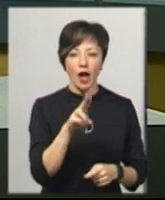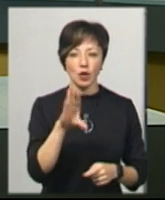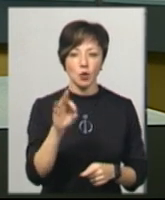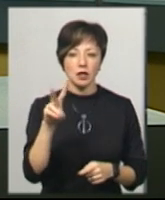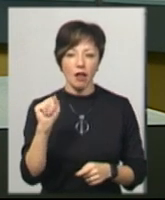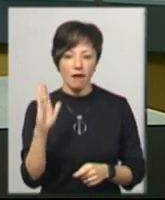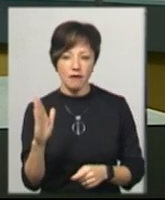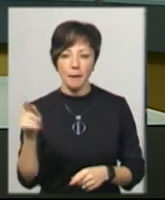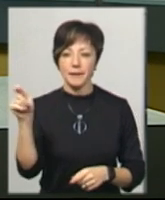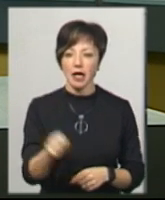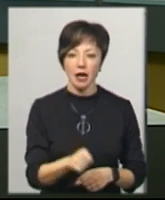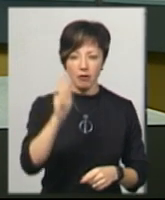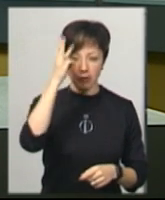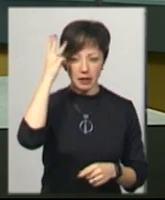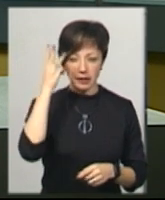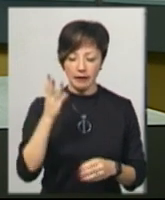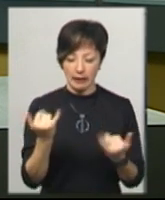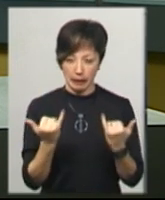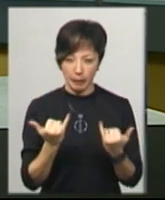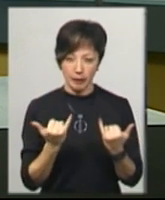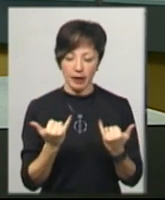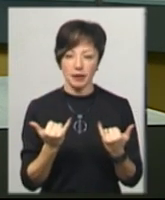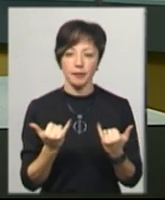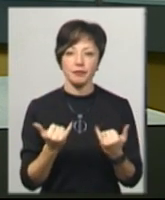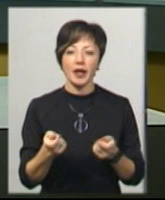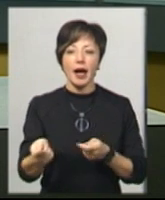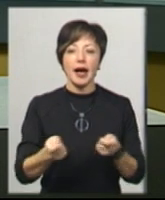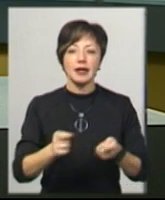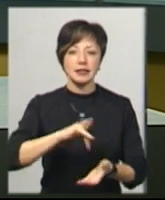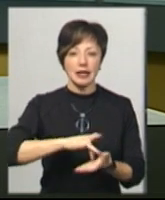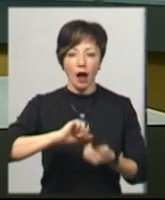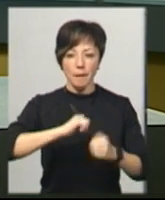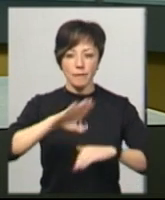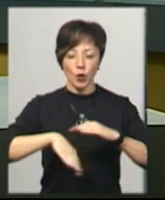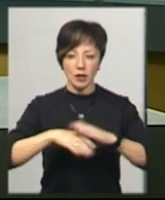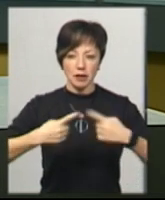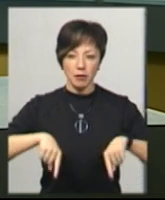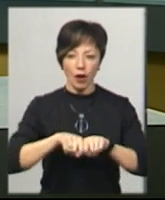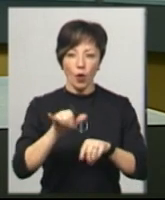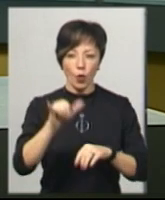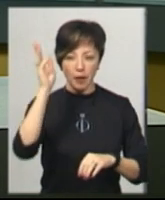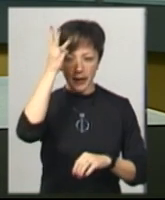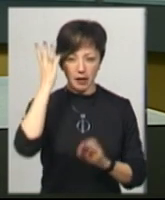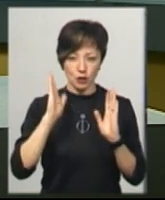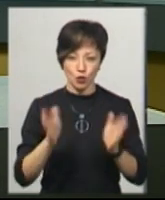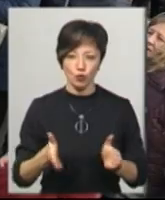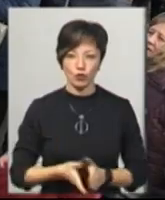котрий для цього приїхав в обласний центр. Відтепер резиденція Кам'янець-Подільської єпархії знаходитиметься у Хмельницькому.